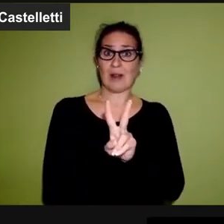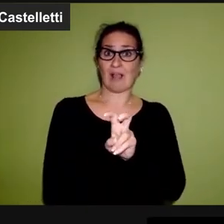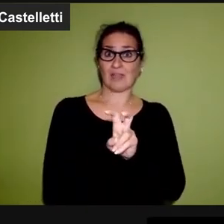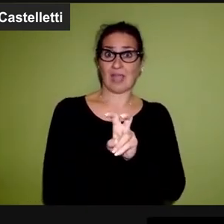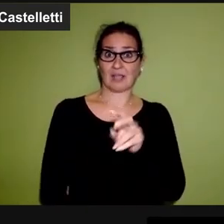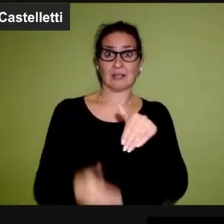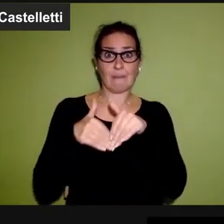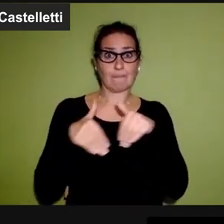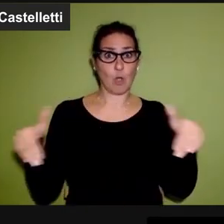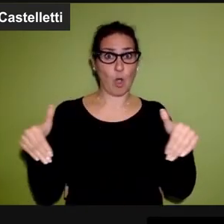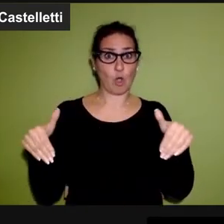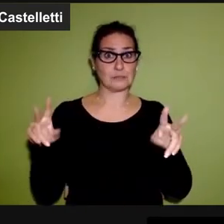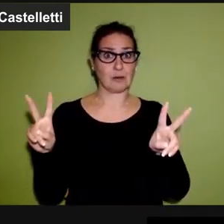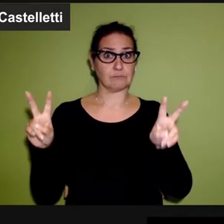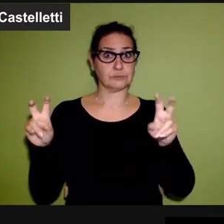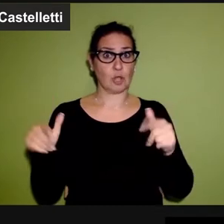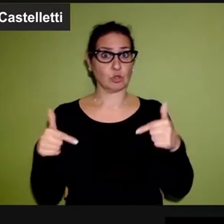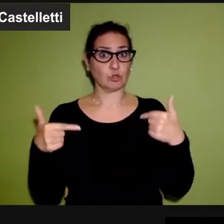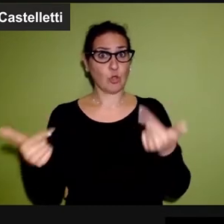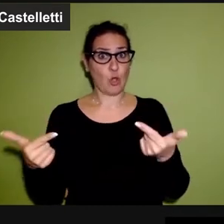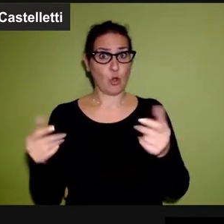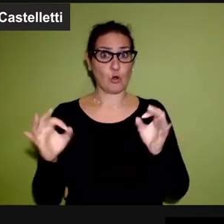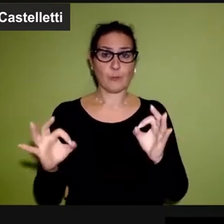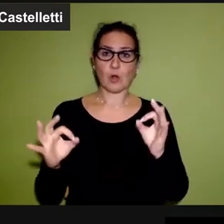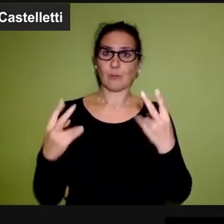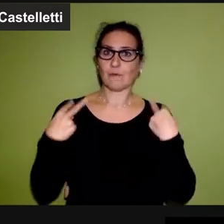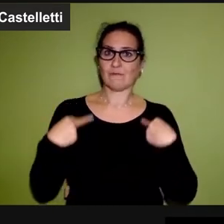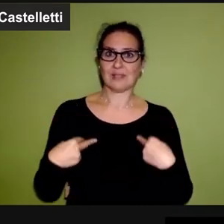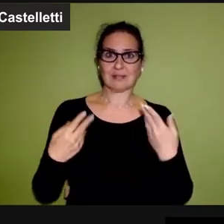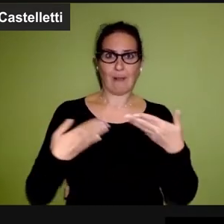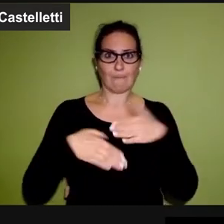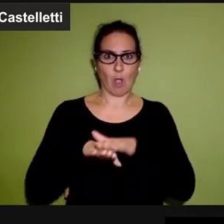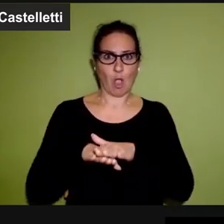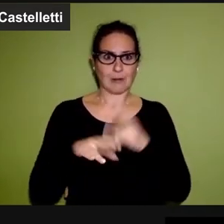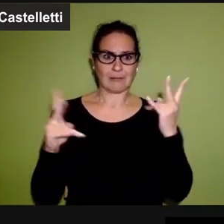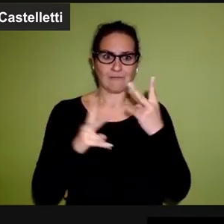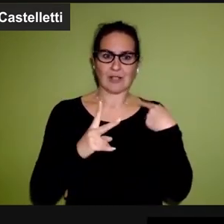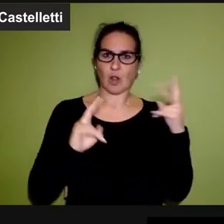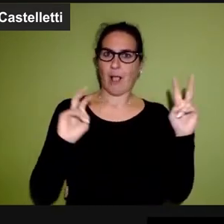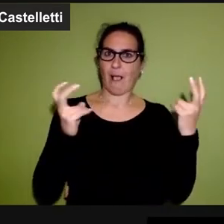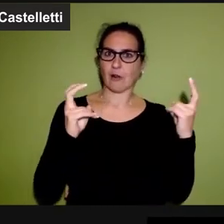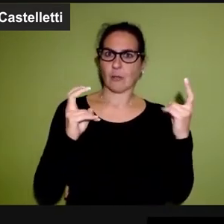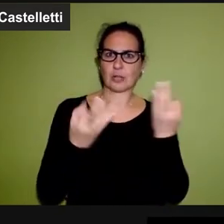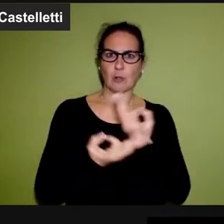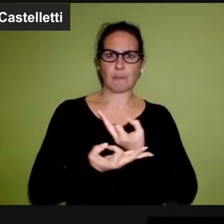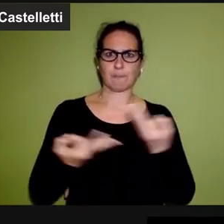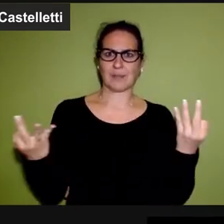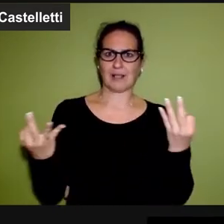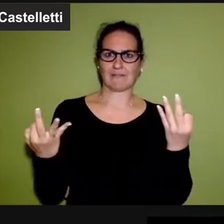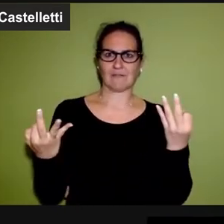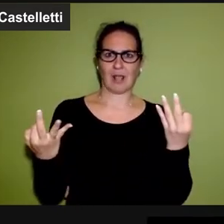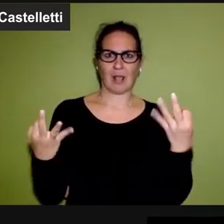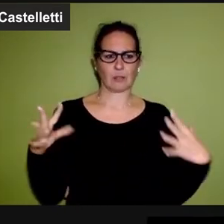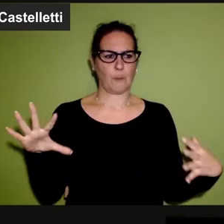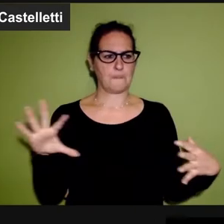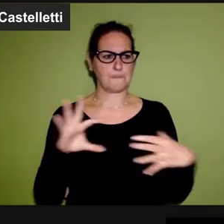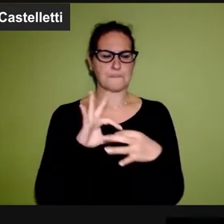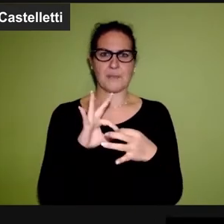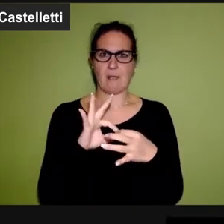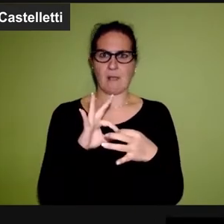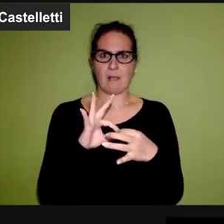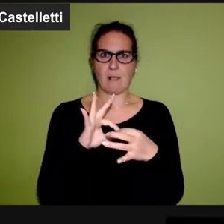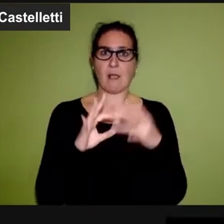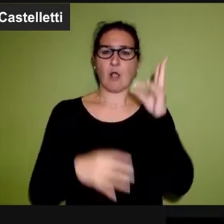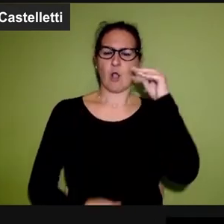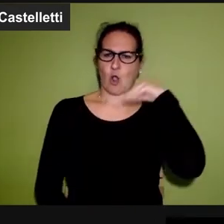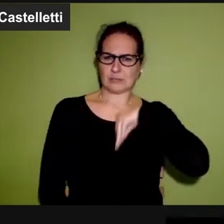festival 2020 è stato la mostra il dono sulla vita e la morte. Ho ritenuto la tematica fosse perfetta per questo